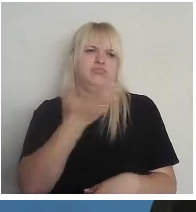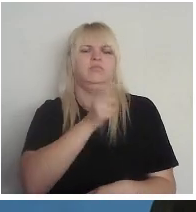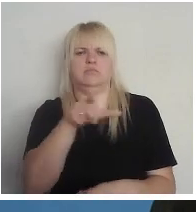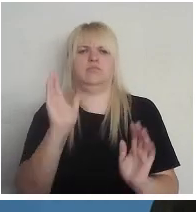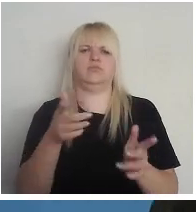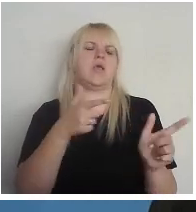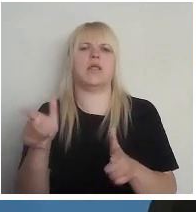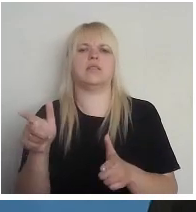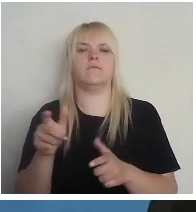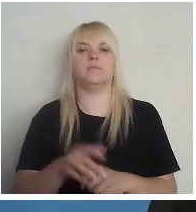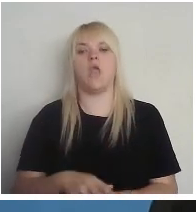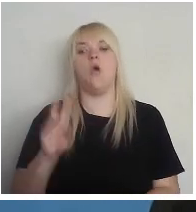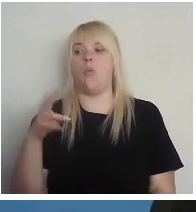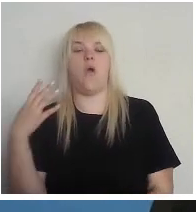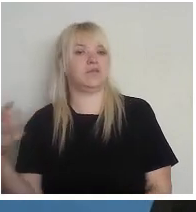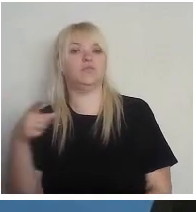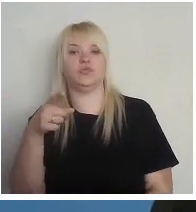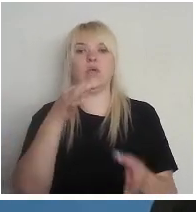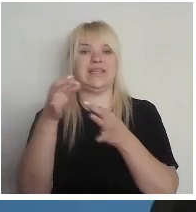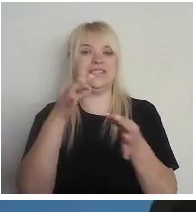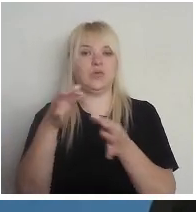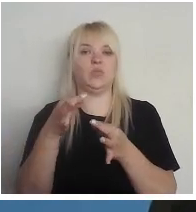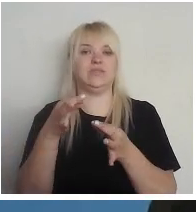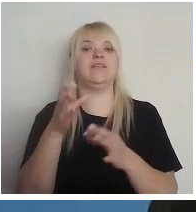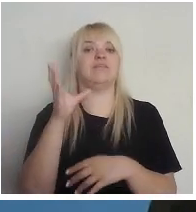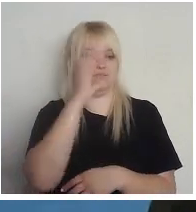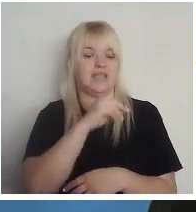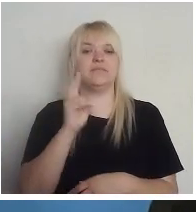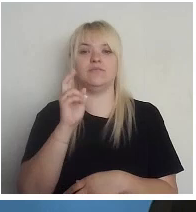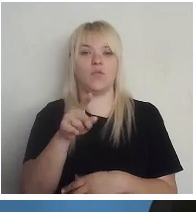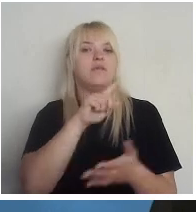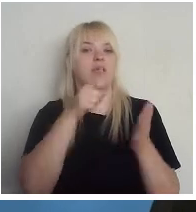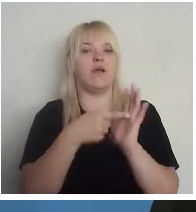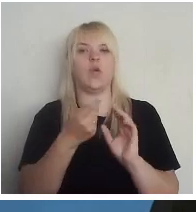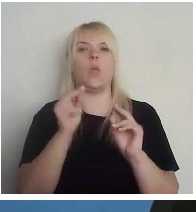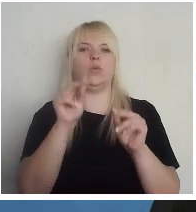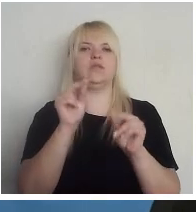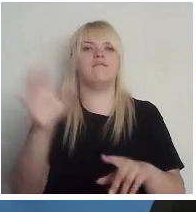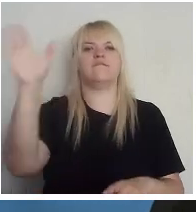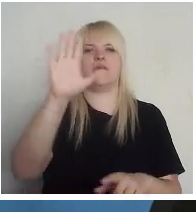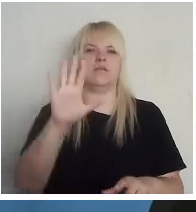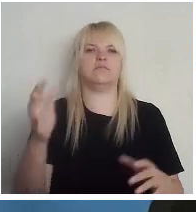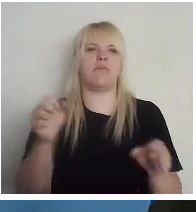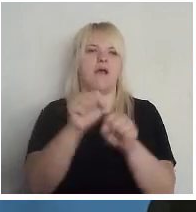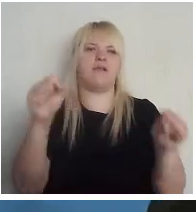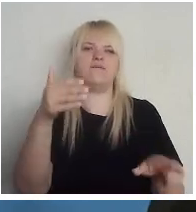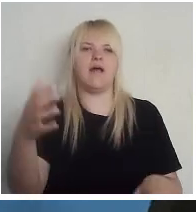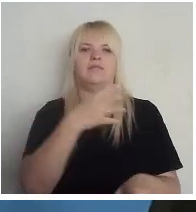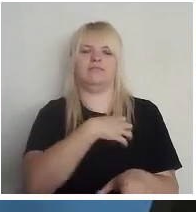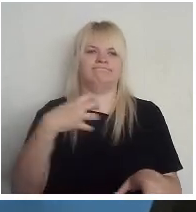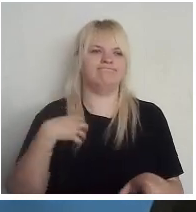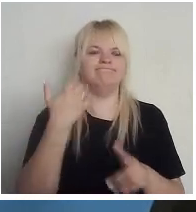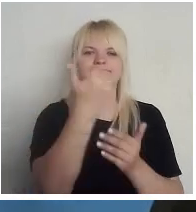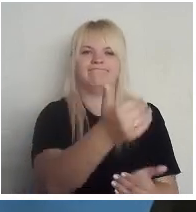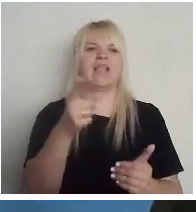no otras puses varam šajā jautājumā diskutēt arī par to jautājumu, kas mums vienmēr ir svarīgs uzticēšanās valsts pārvaldei, valsts varēja vispār valstī,